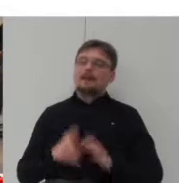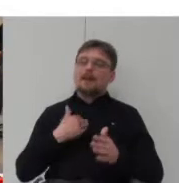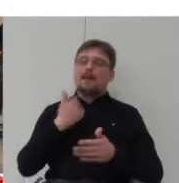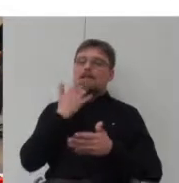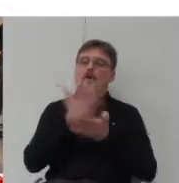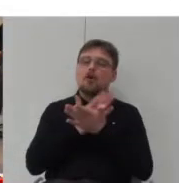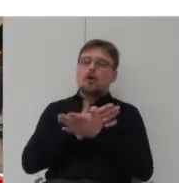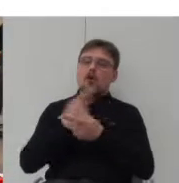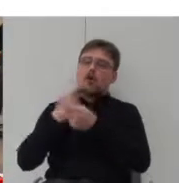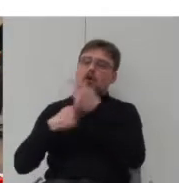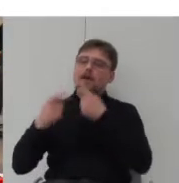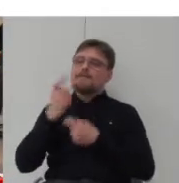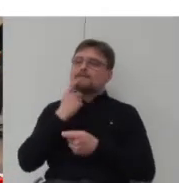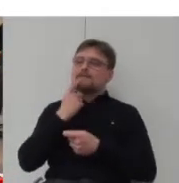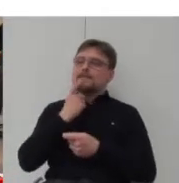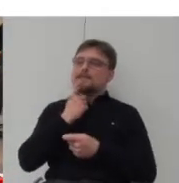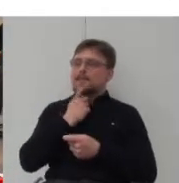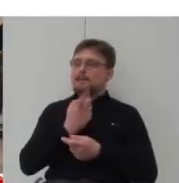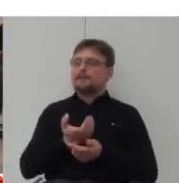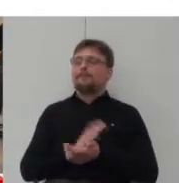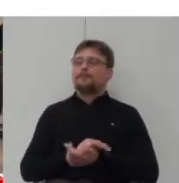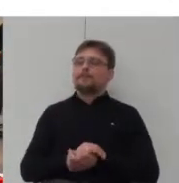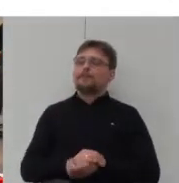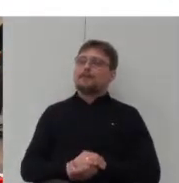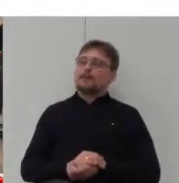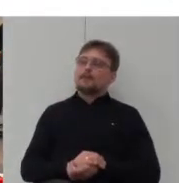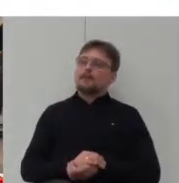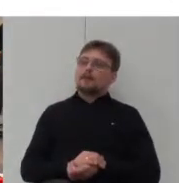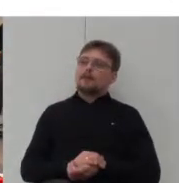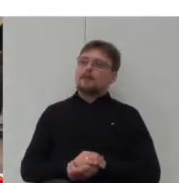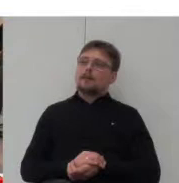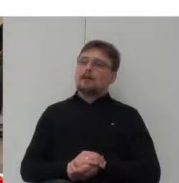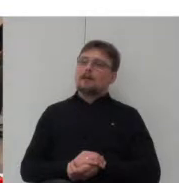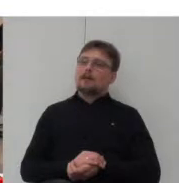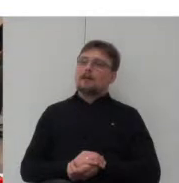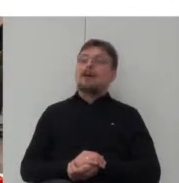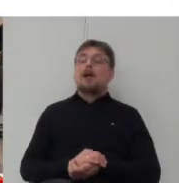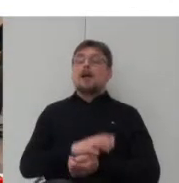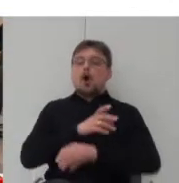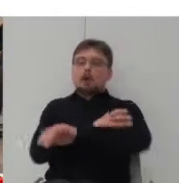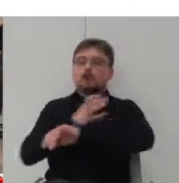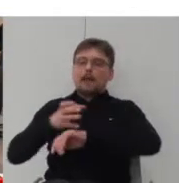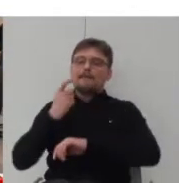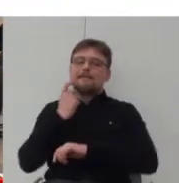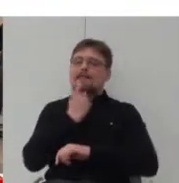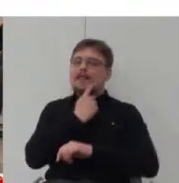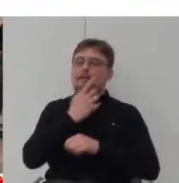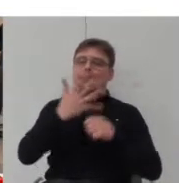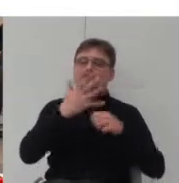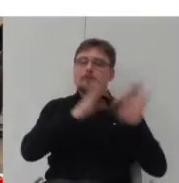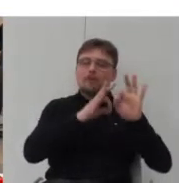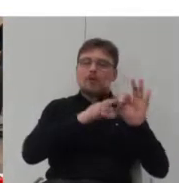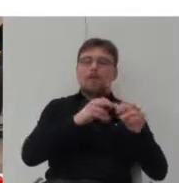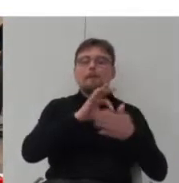gdzie w każdym nowym osiedlu projektuje się 50% domów mieszkań na wynajem, a 50% mieszkań